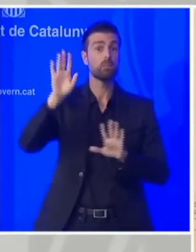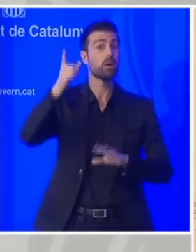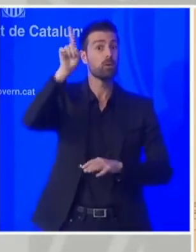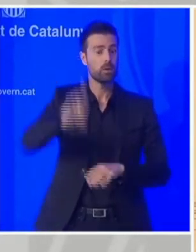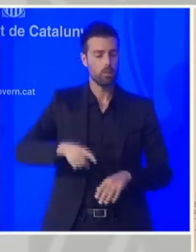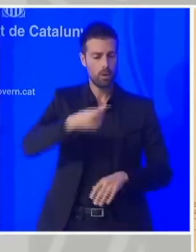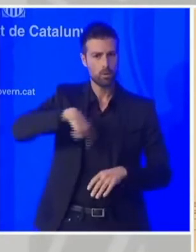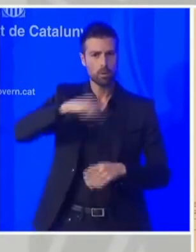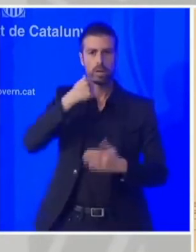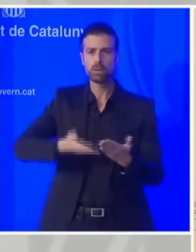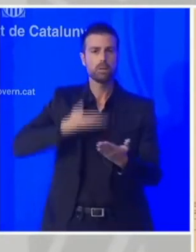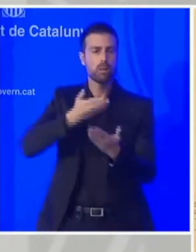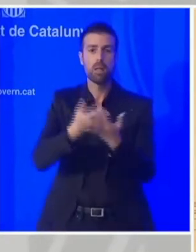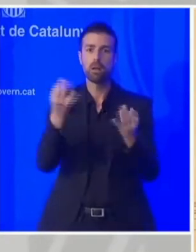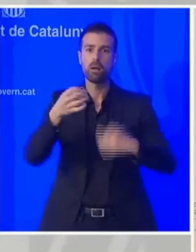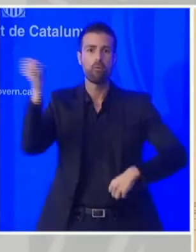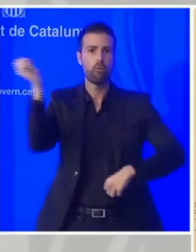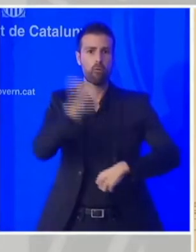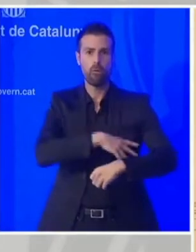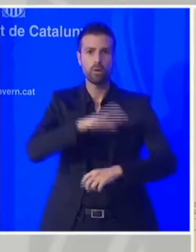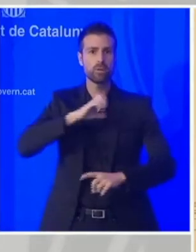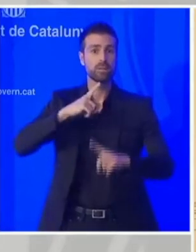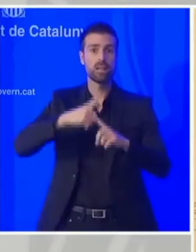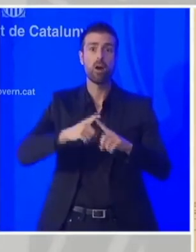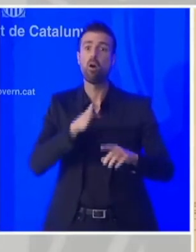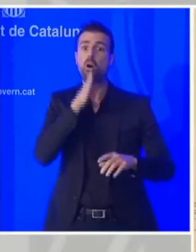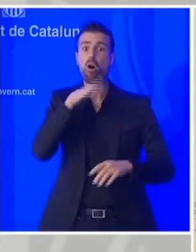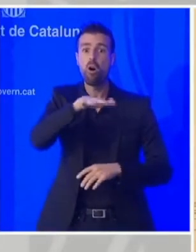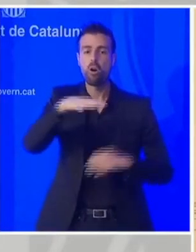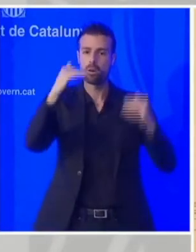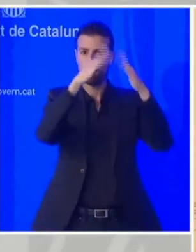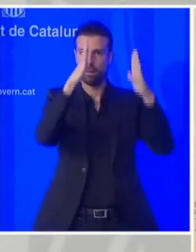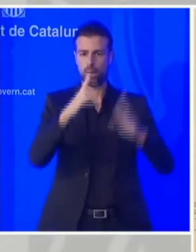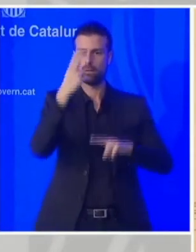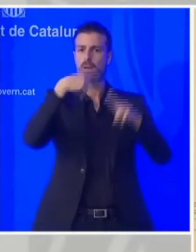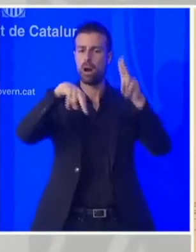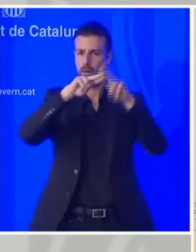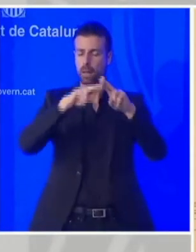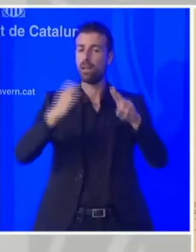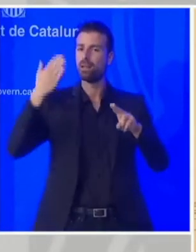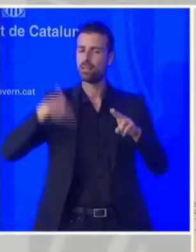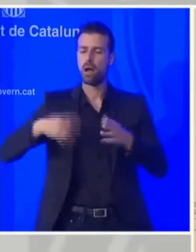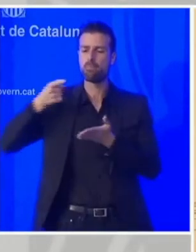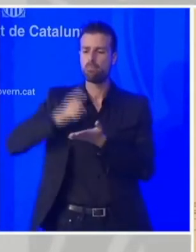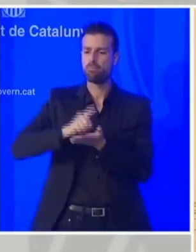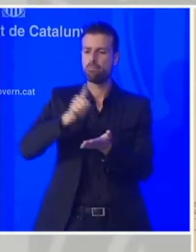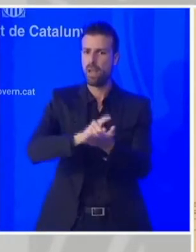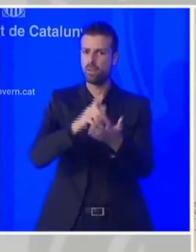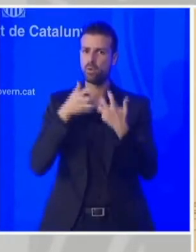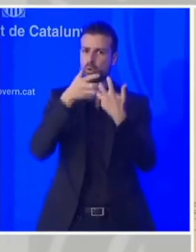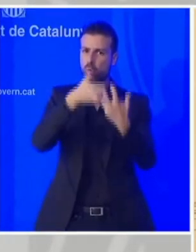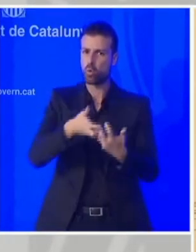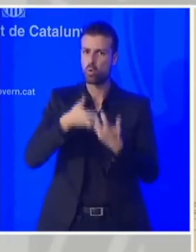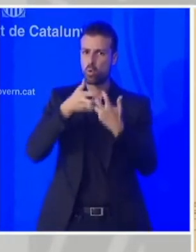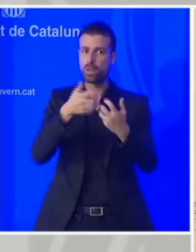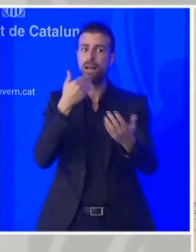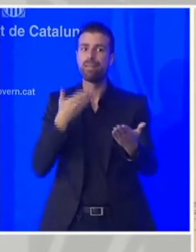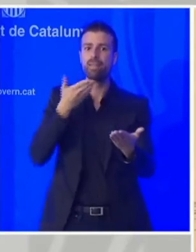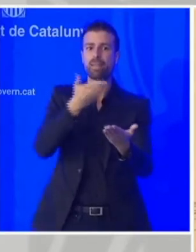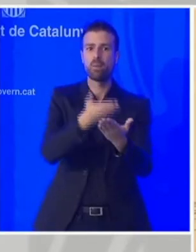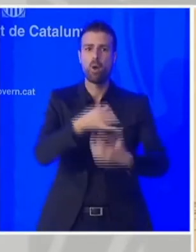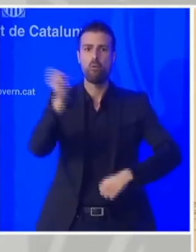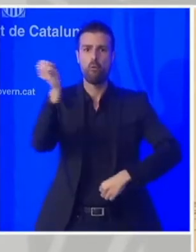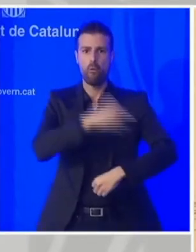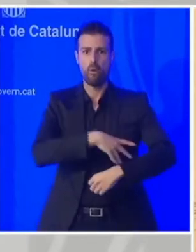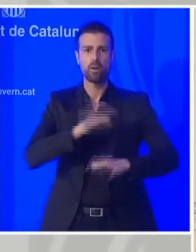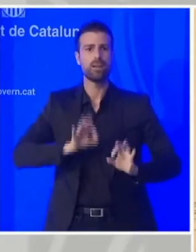un fons extraordinari a la Generalitat. Això portem mesos així, demanant aquest fons extraordinari